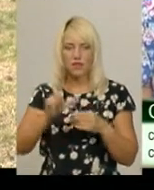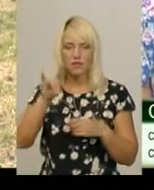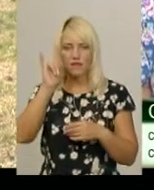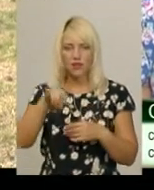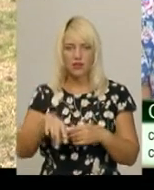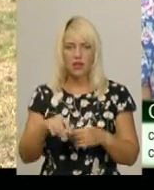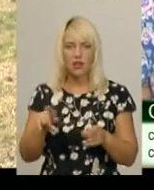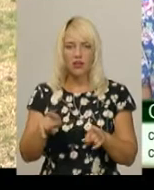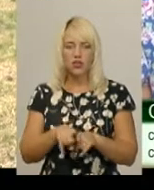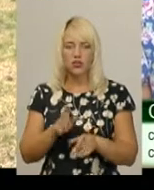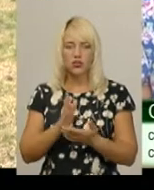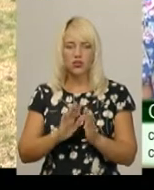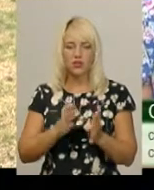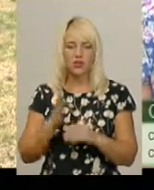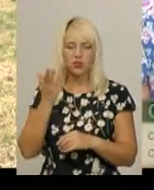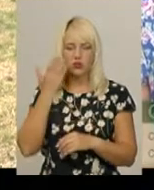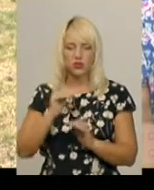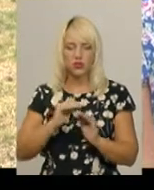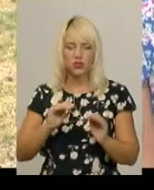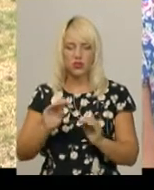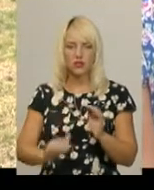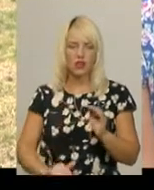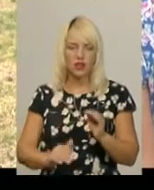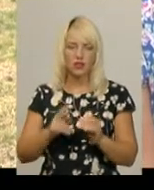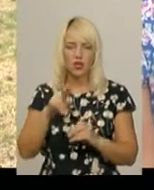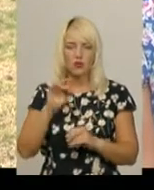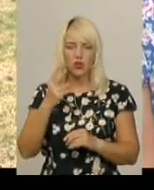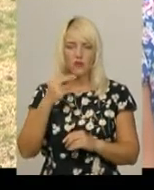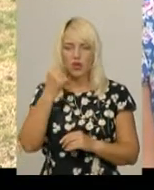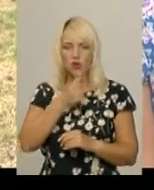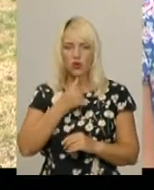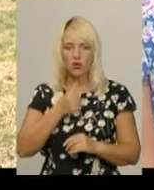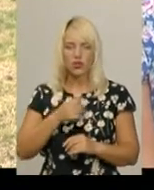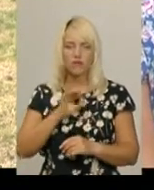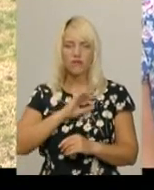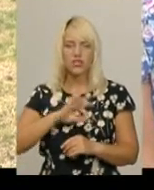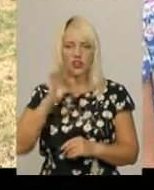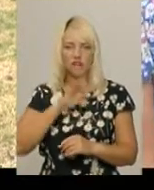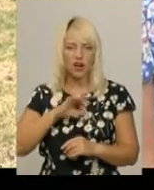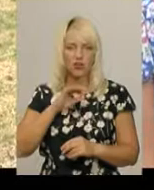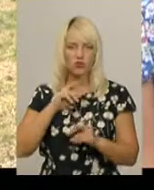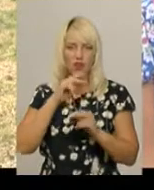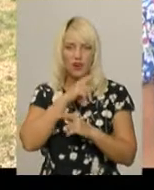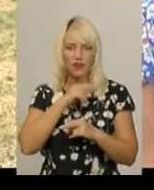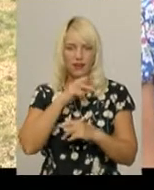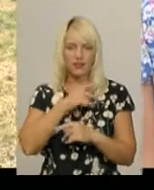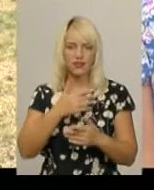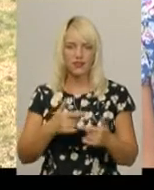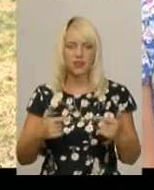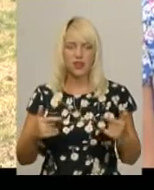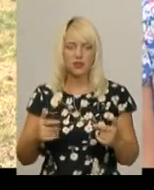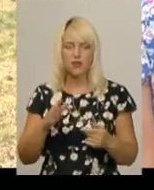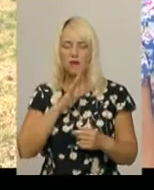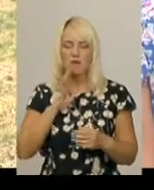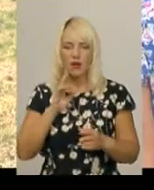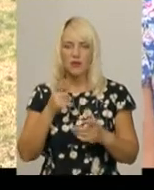випадки, де діти маленькі по два роки вживають лікарські засоби, тобто мама десь